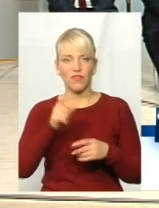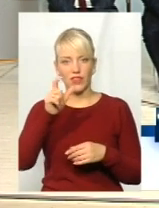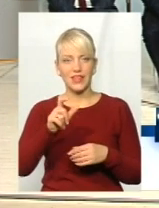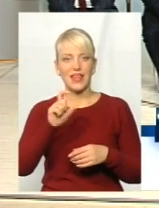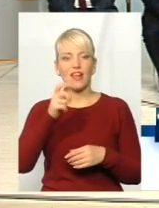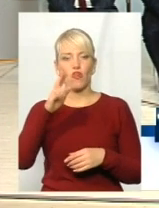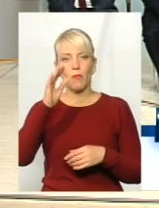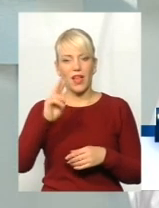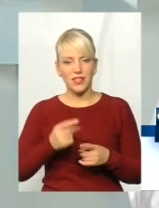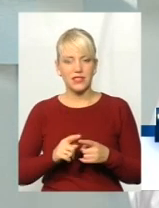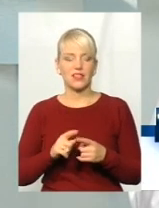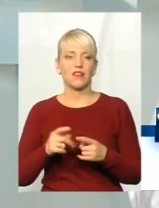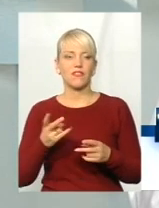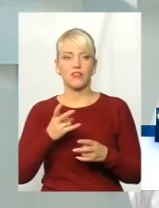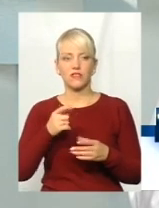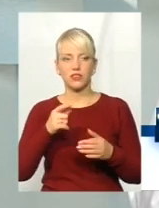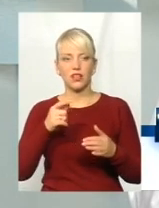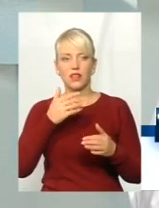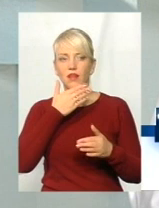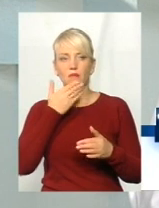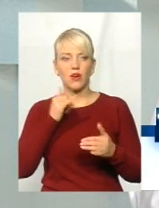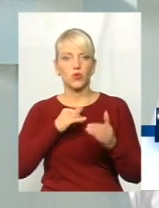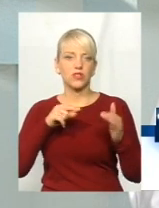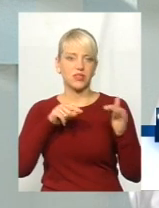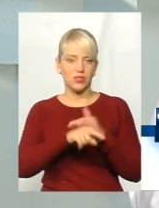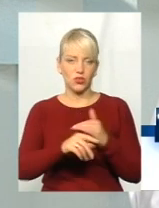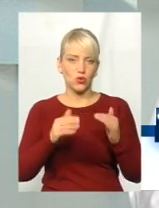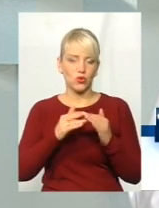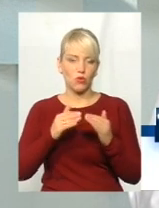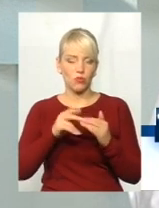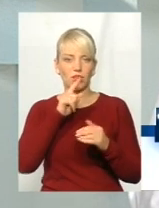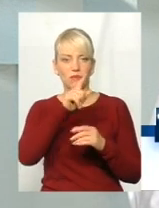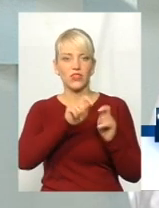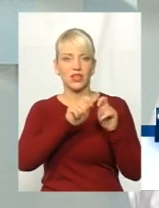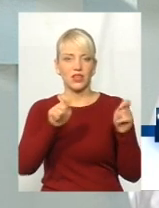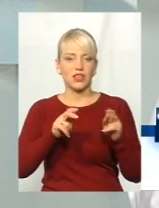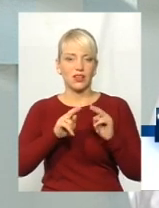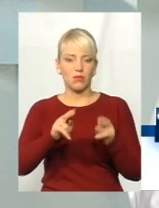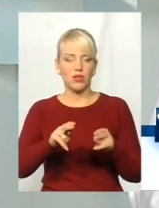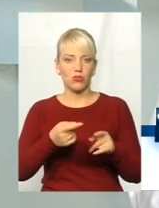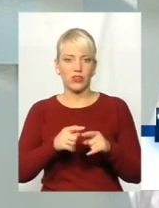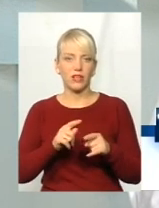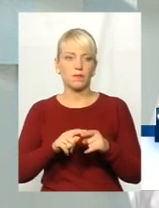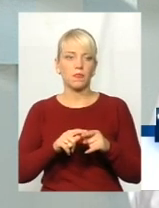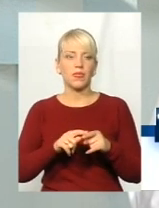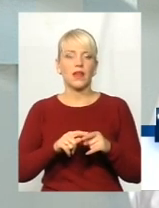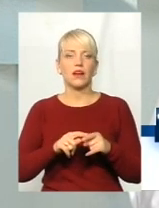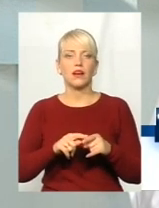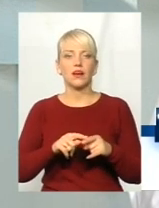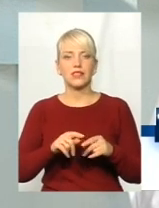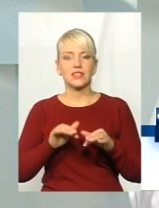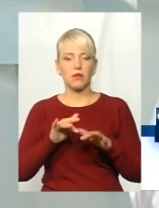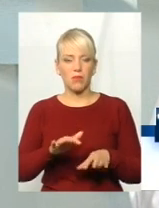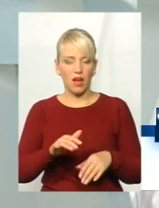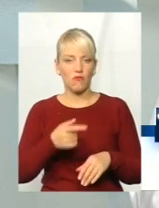куди втікти, бо там на нього відкриті кримінальні справи. Десь перебував у Польщі. Тут, каже, я кордон не перетинав, мене перенесли на руках. Ну, оце